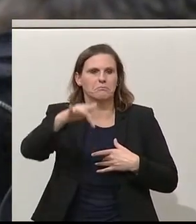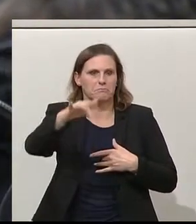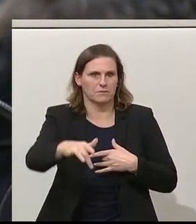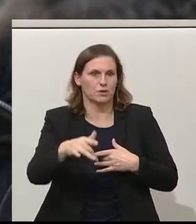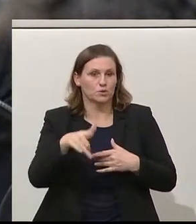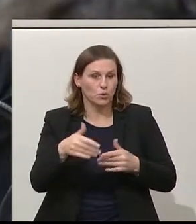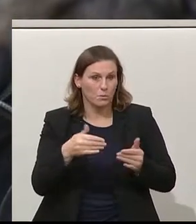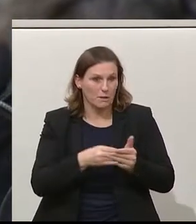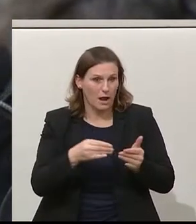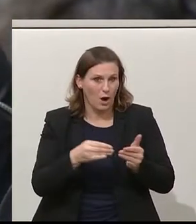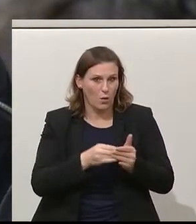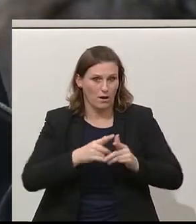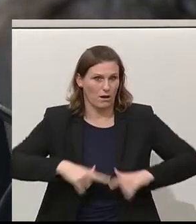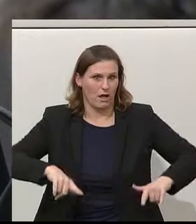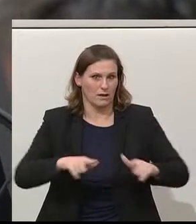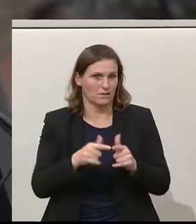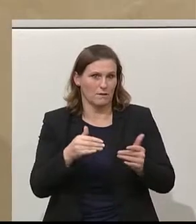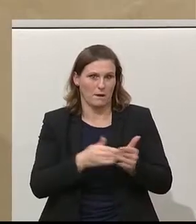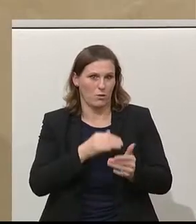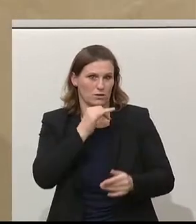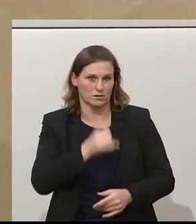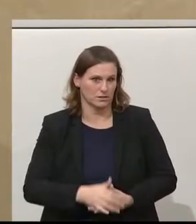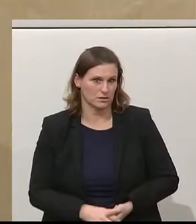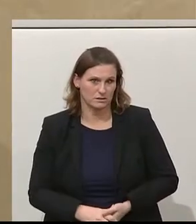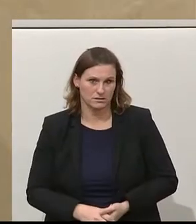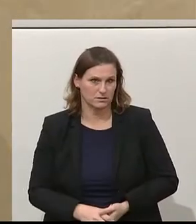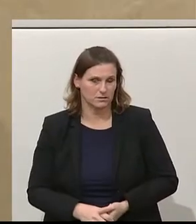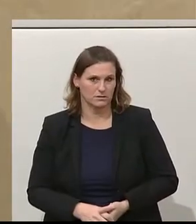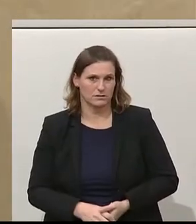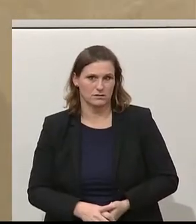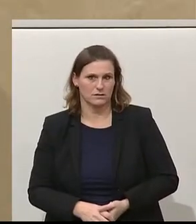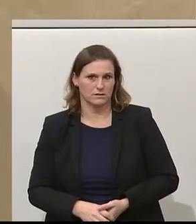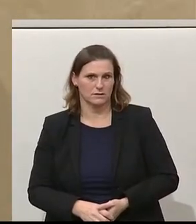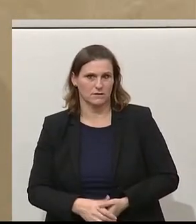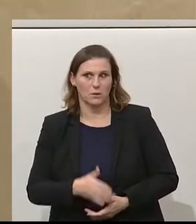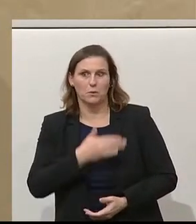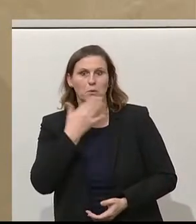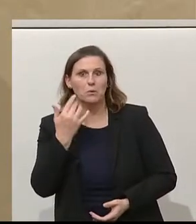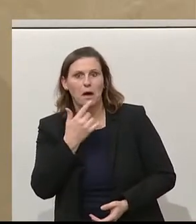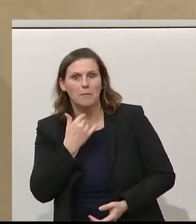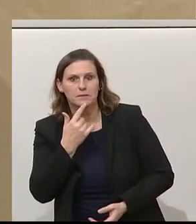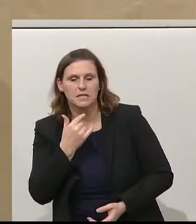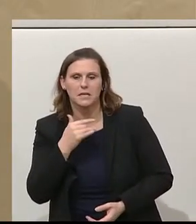wir in unserem Land nicht. Wir haben, geschätzte Damen und Herren,